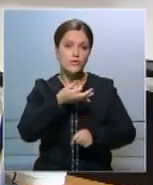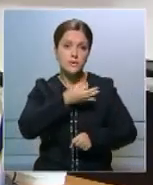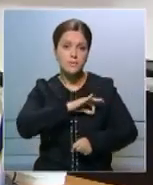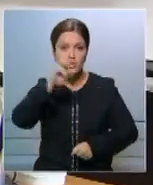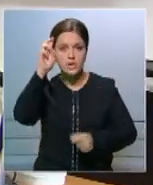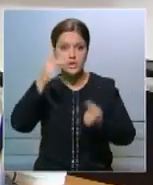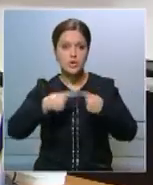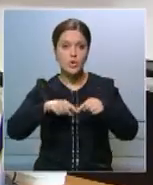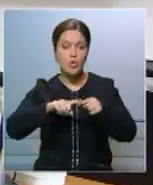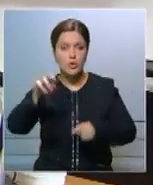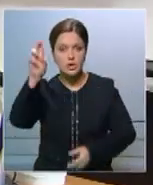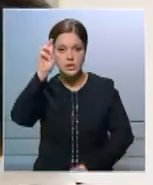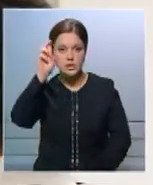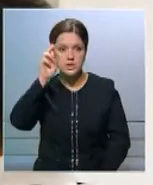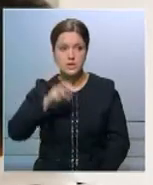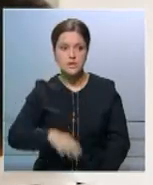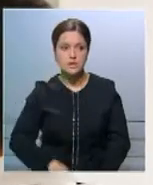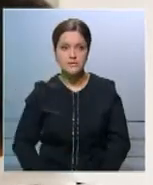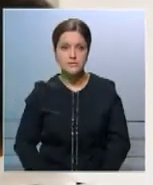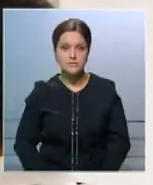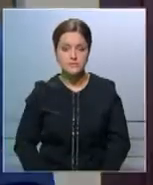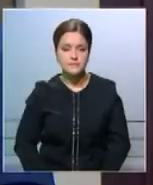воспользоваться государственные органы.